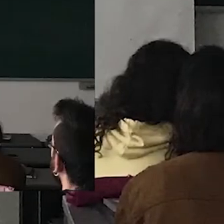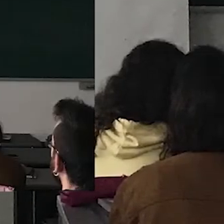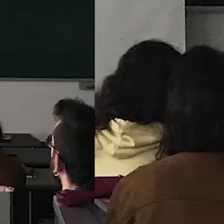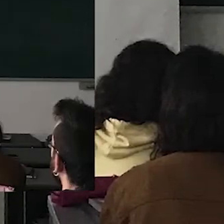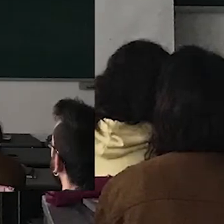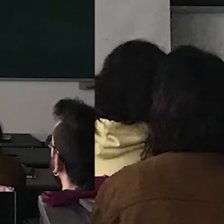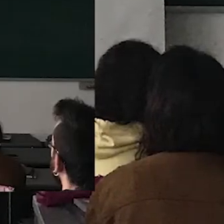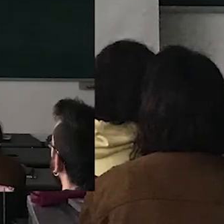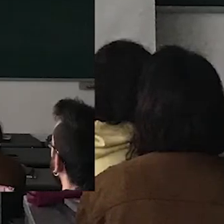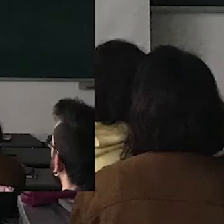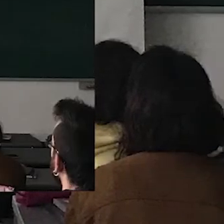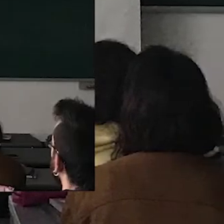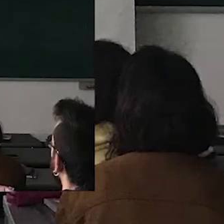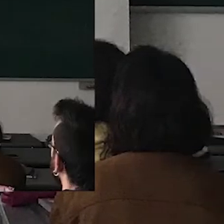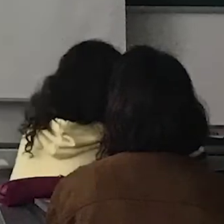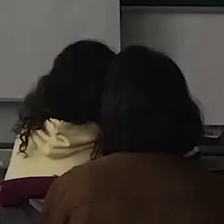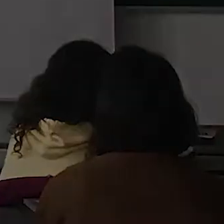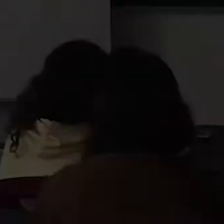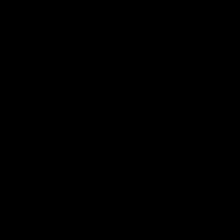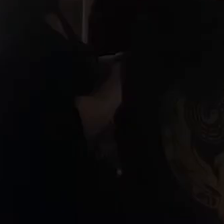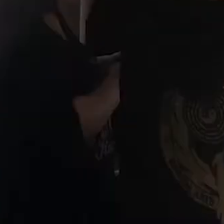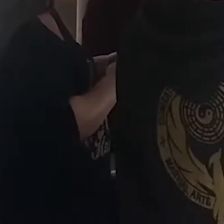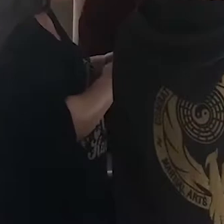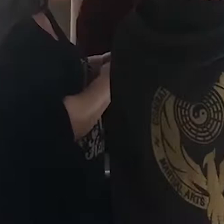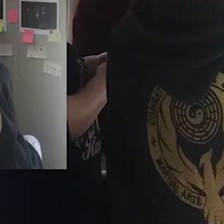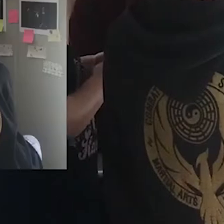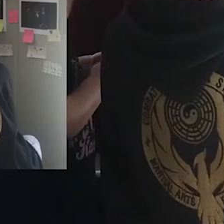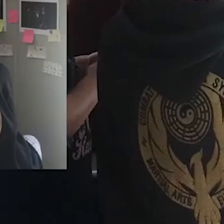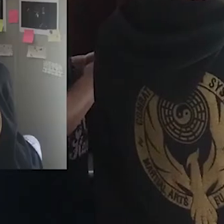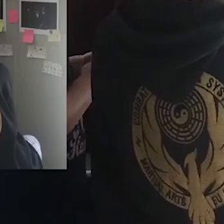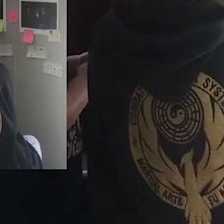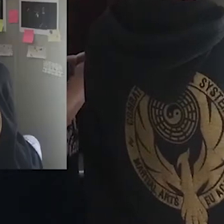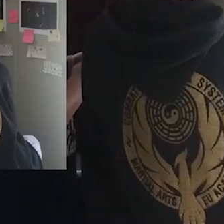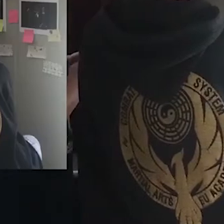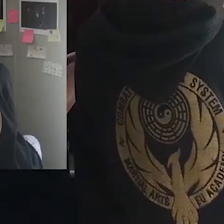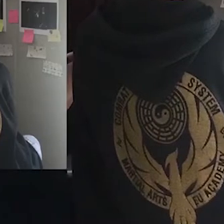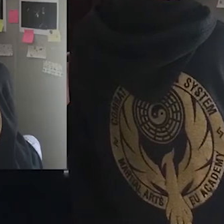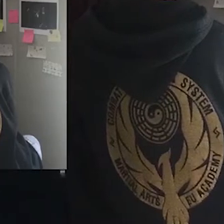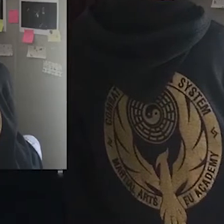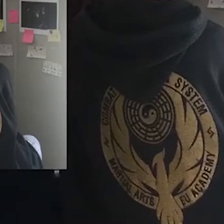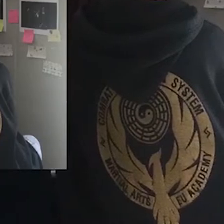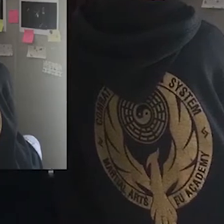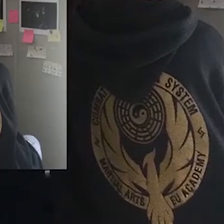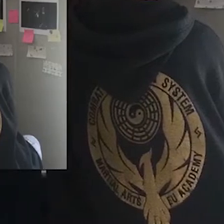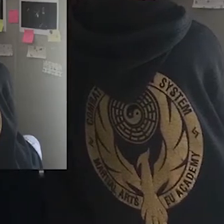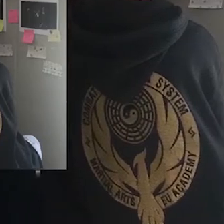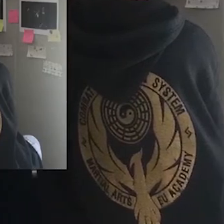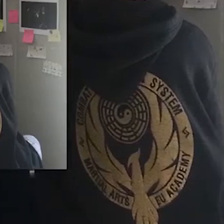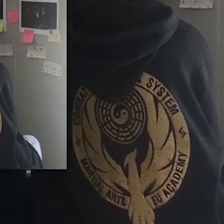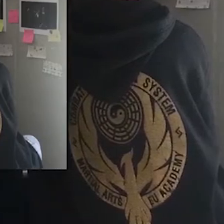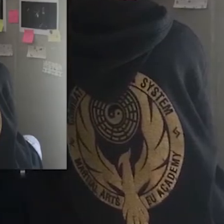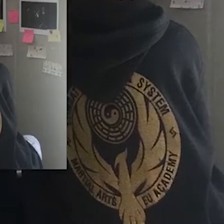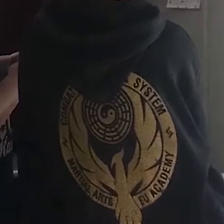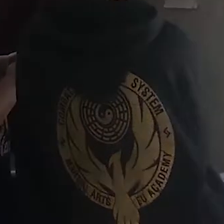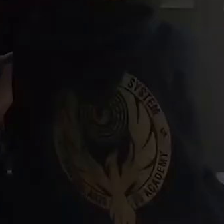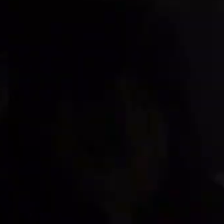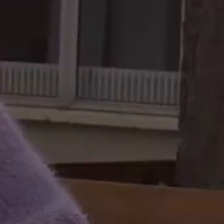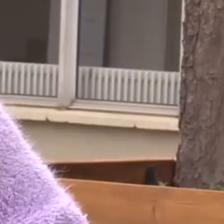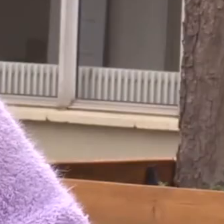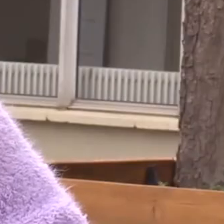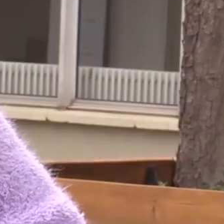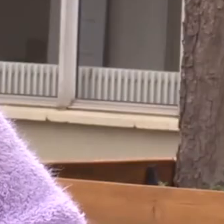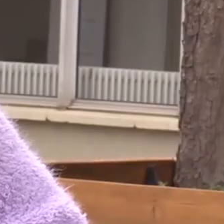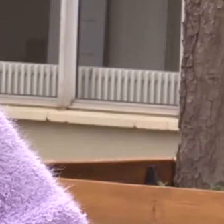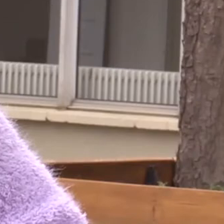configurar les assignatures, configurar els temaris, del feedback després de això. Sentim realment que hem aportat com a nostra semilla al grado.